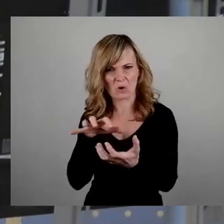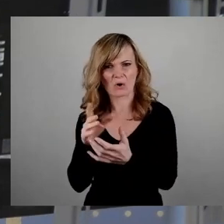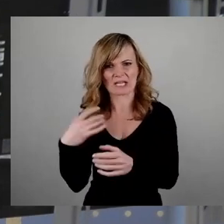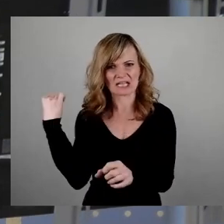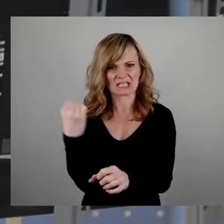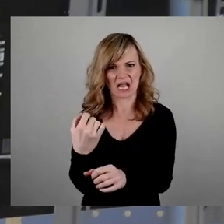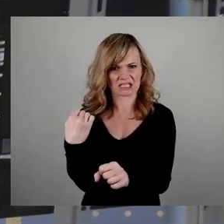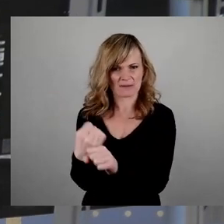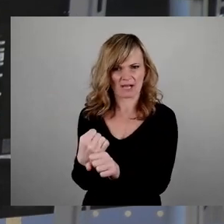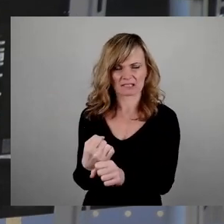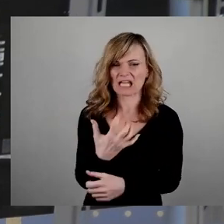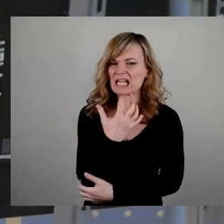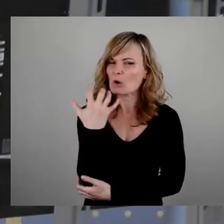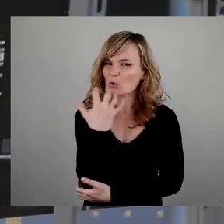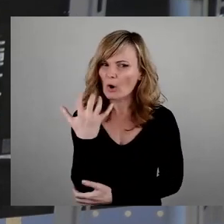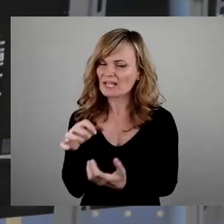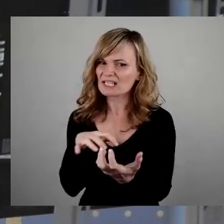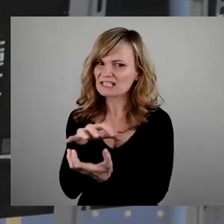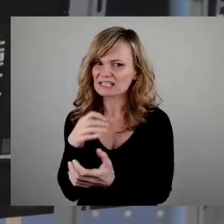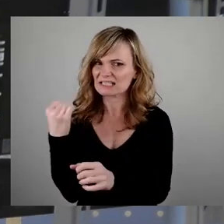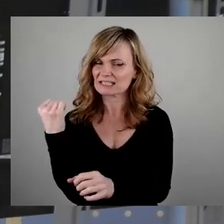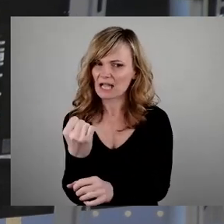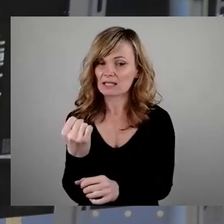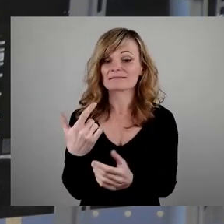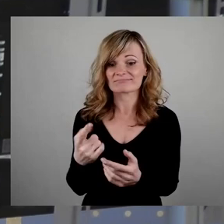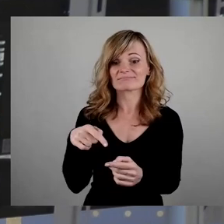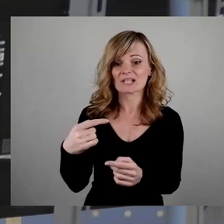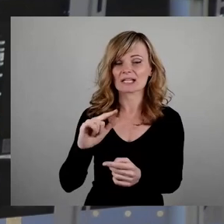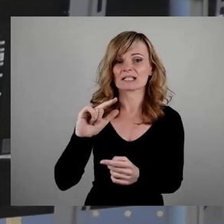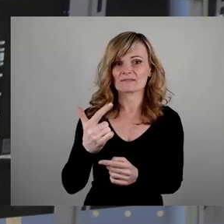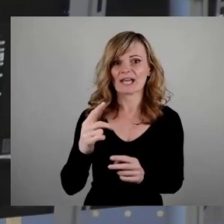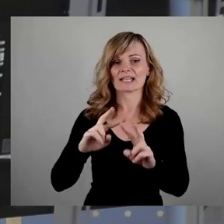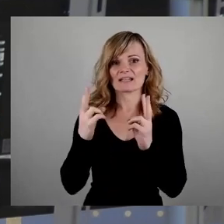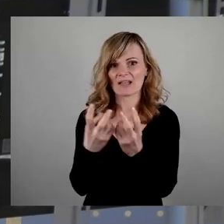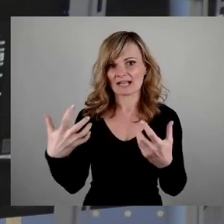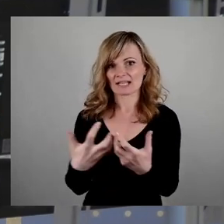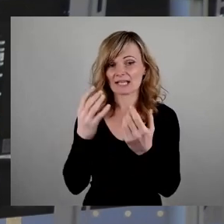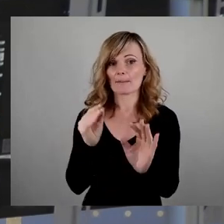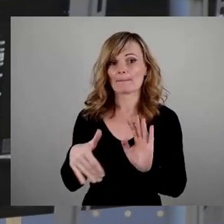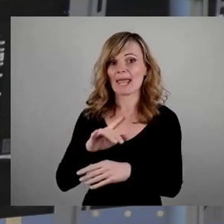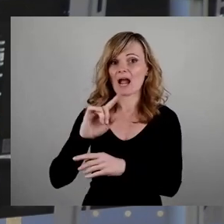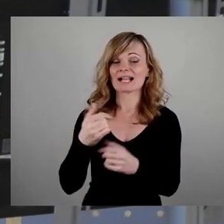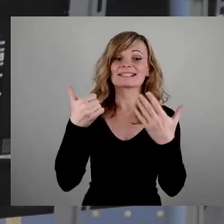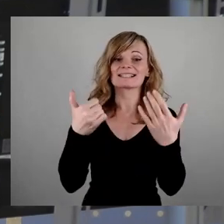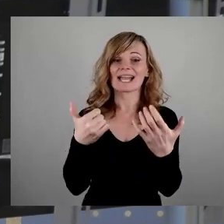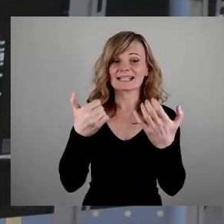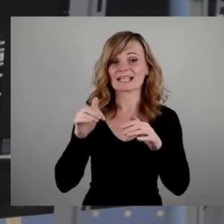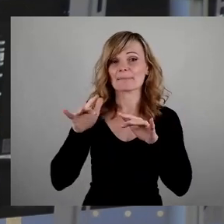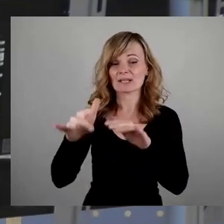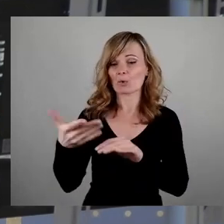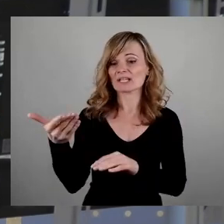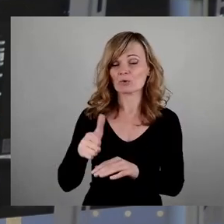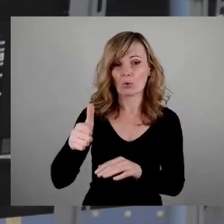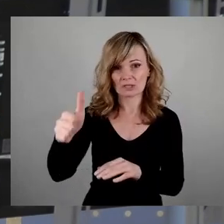Gräueltaten, die schließlich im Zweiten Weltkrieg zu mehr als 60 Millionen Toten führten, die zu